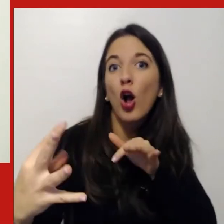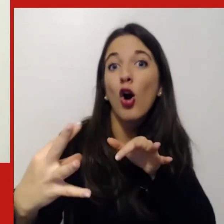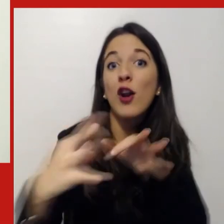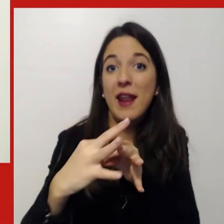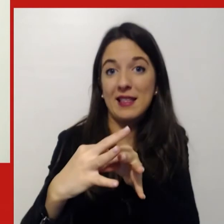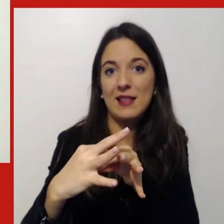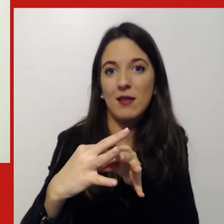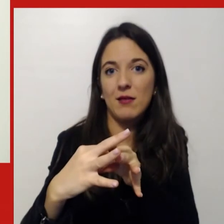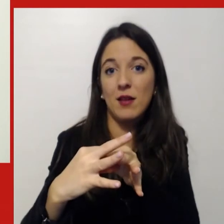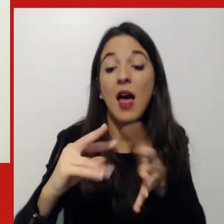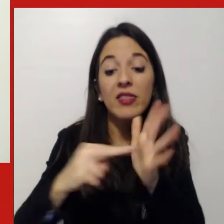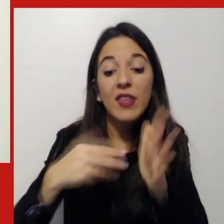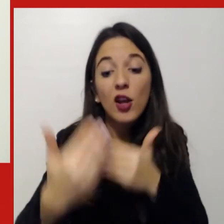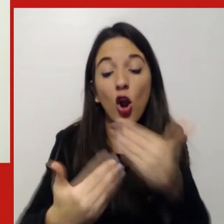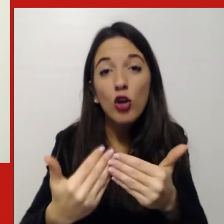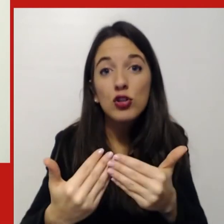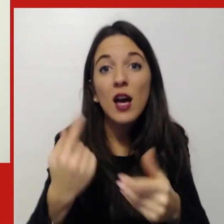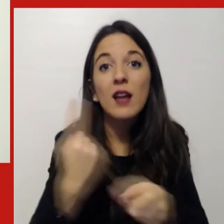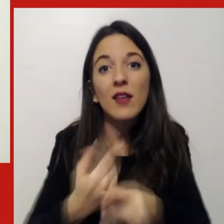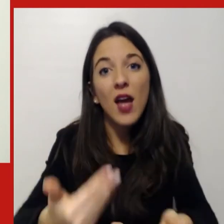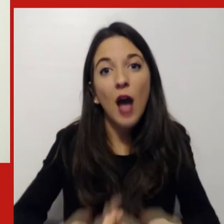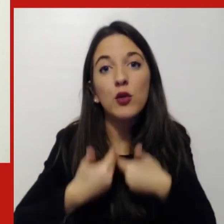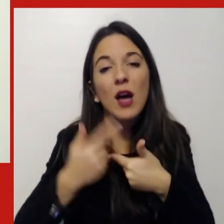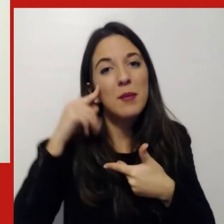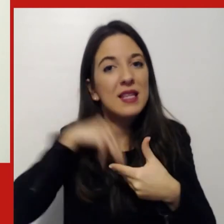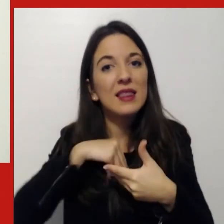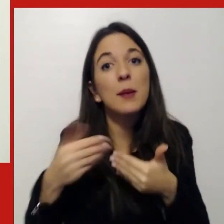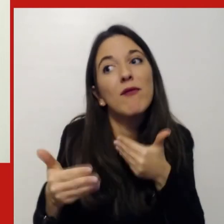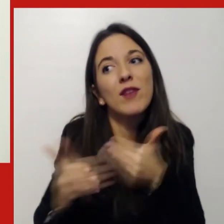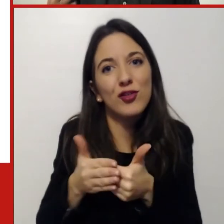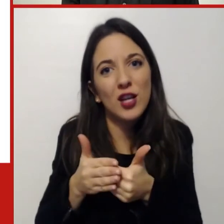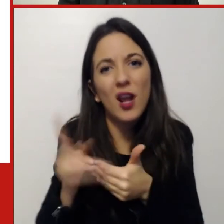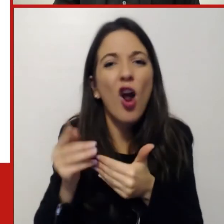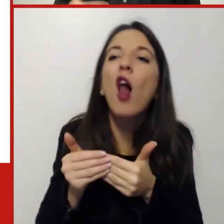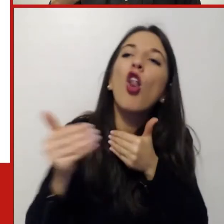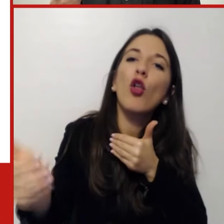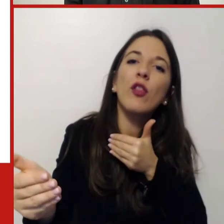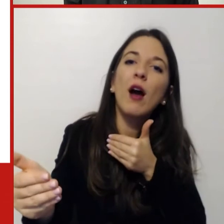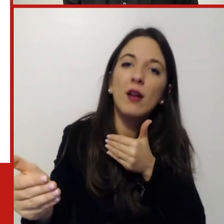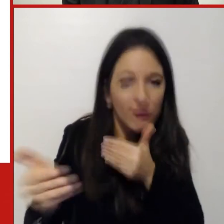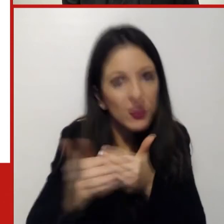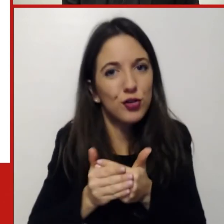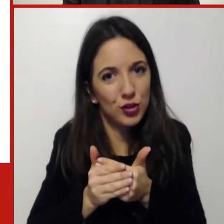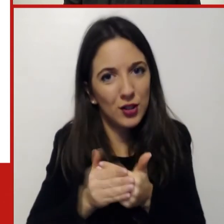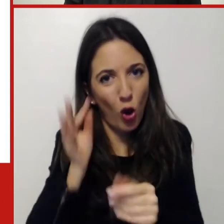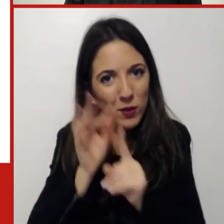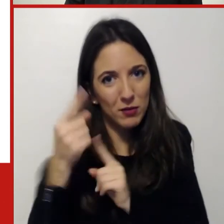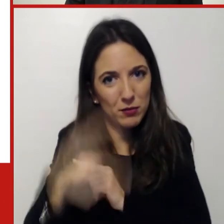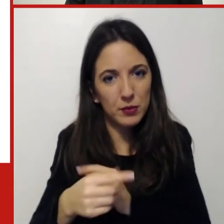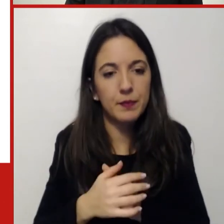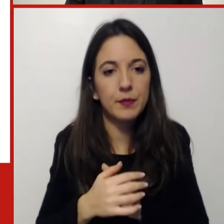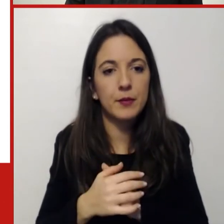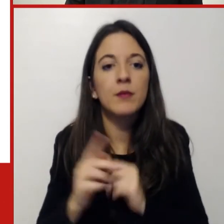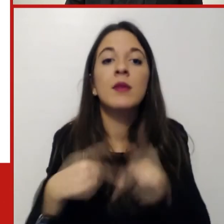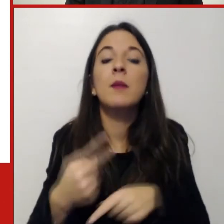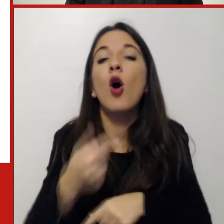ad essere più vicini non più lontani e poi lo dicevo prima darci una nuova disciplina delle nuove regole che ci facciano vivere